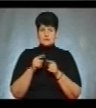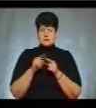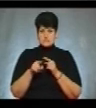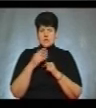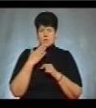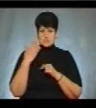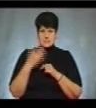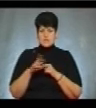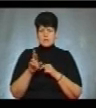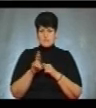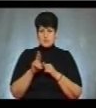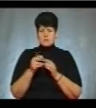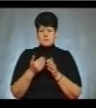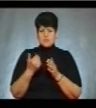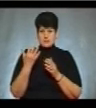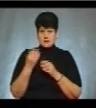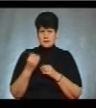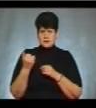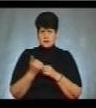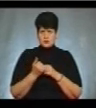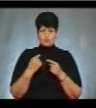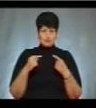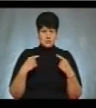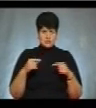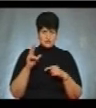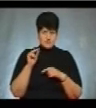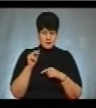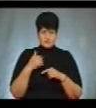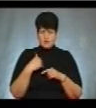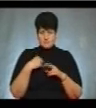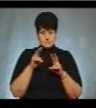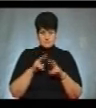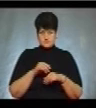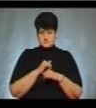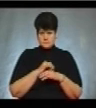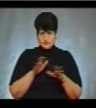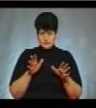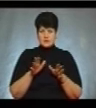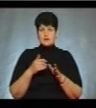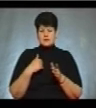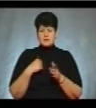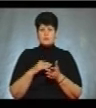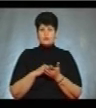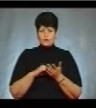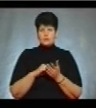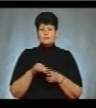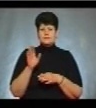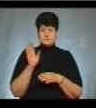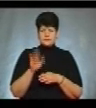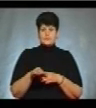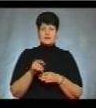остання п'ятниця перед днем тижня. Тому інша дата нам, в принципі, не розглядається. І ще раз повторюємося, ми вважаємо, що ця дата